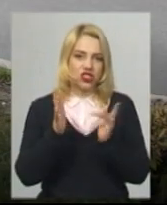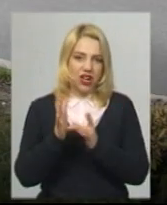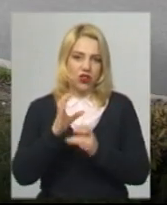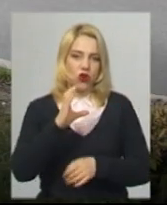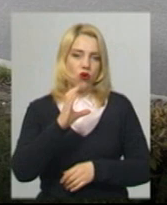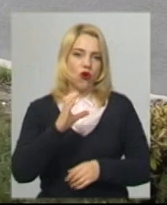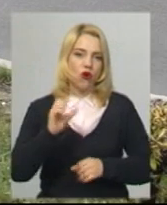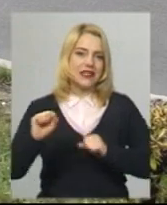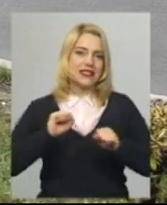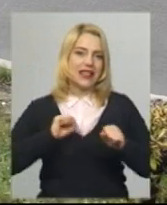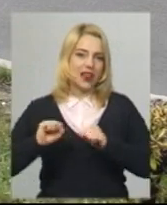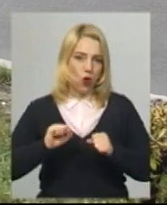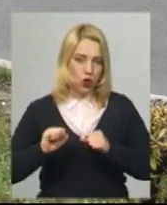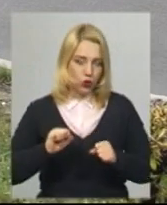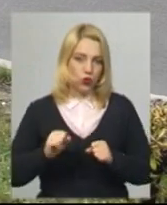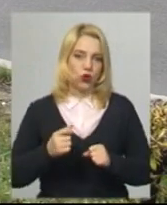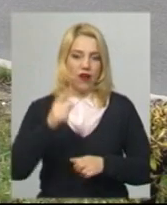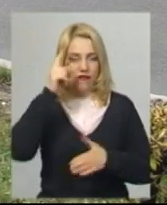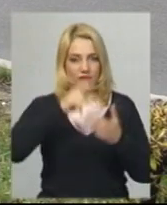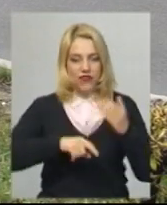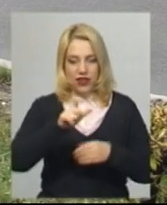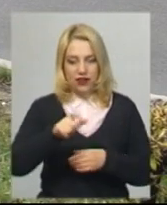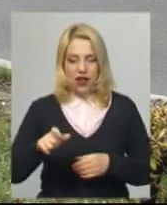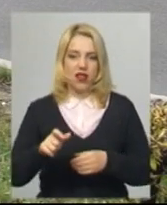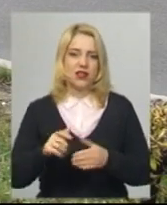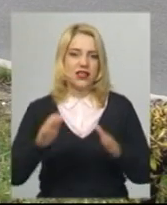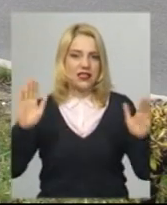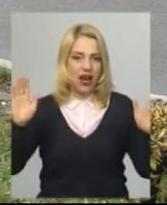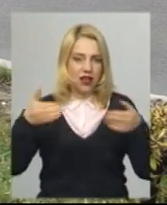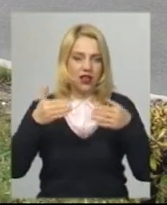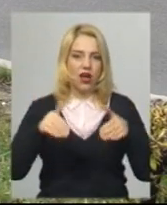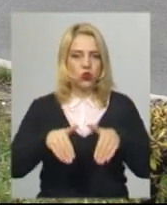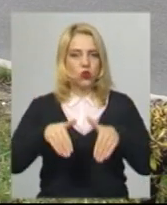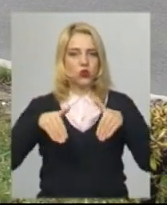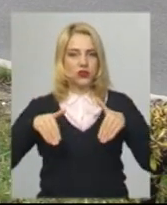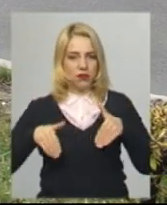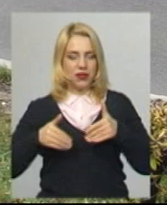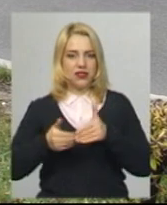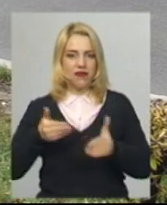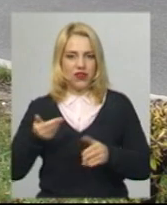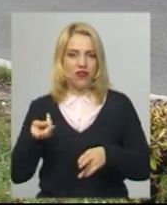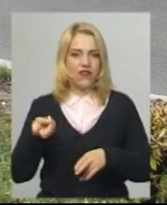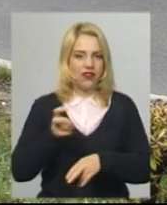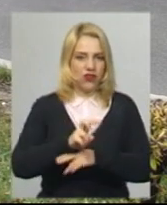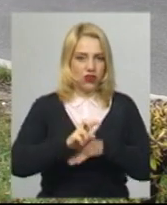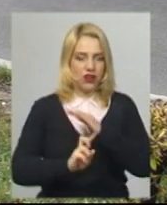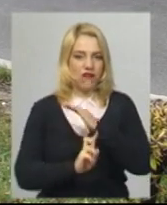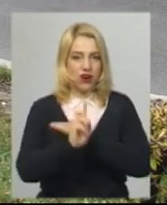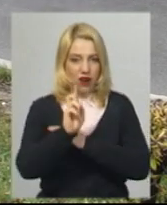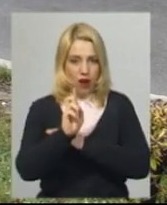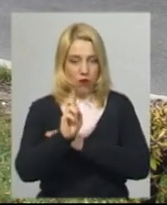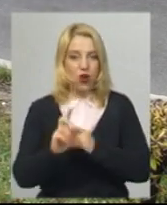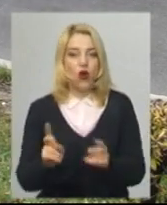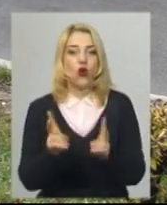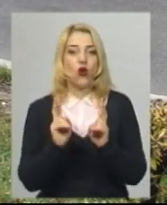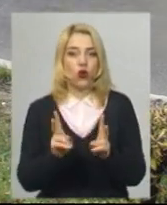України, вірян закликають утриматися від відвідин храму. І хто має бажання пасочку, може